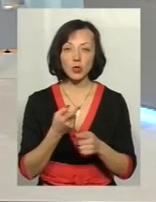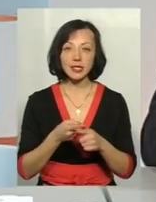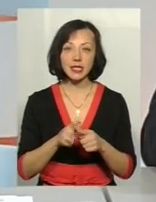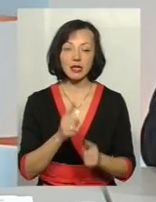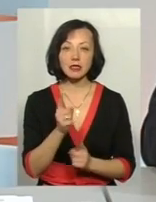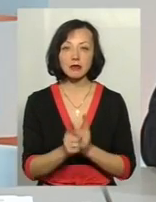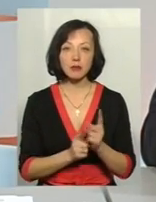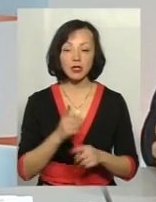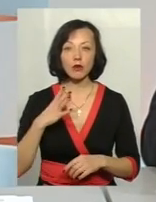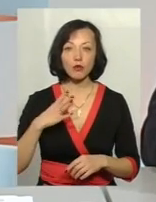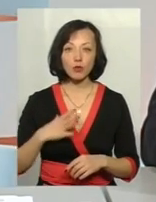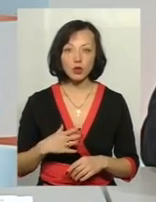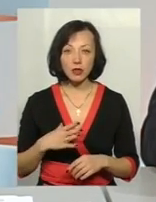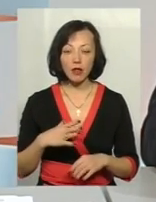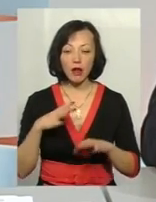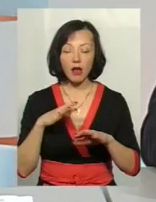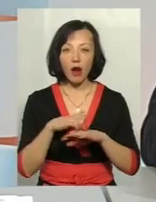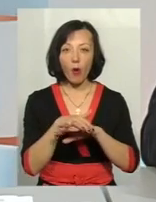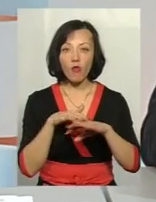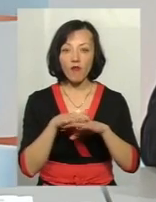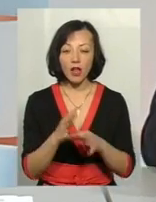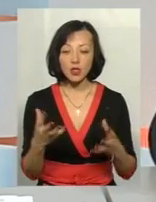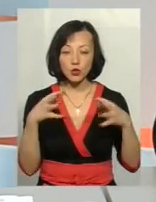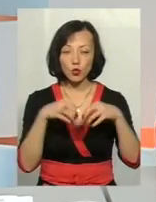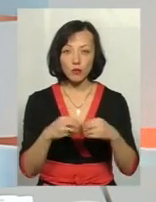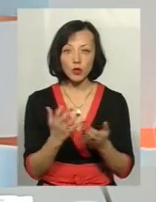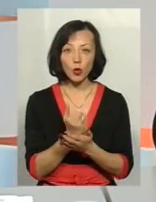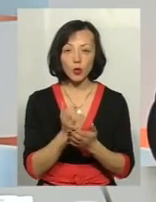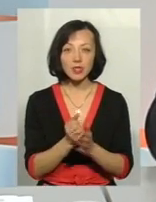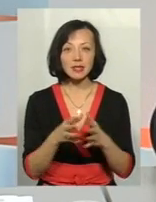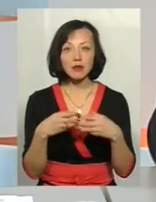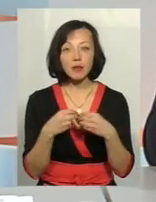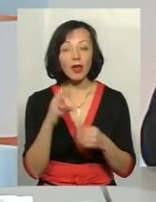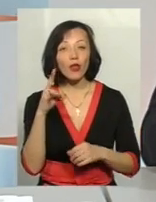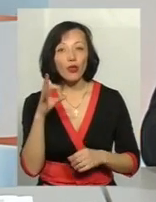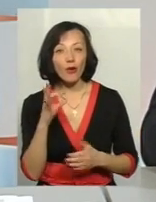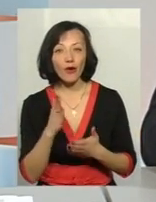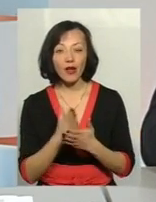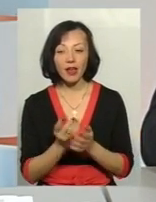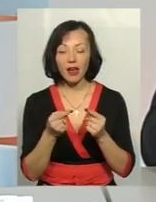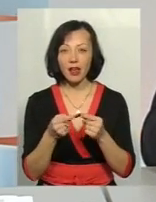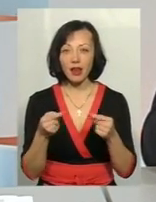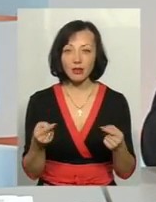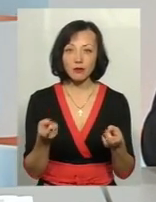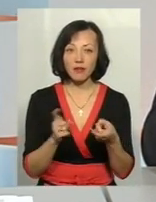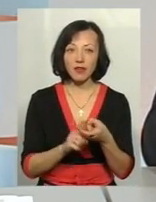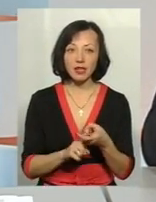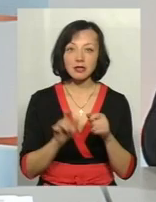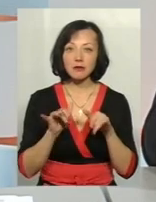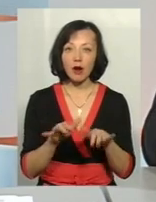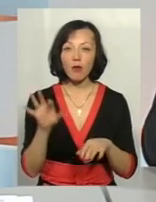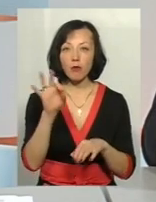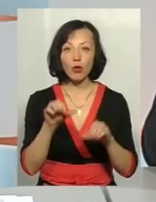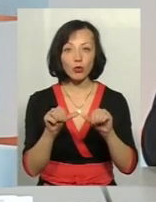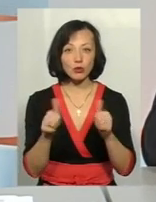мусили рахувати сукупний дохід сім'ї. Але є певні речі, пов'язані, скажімо, із справами про